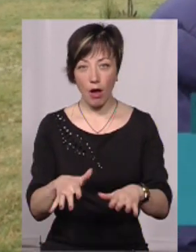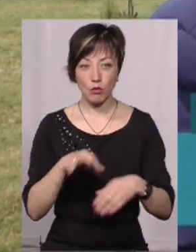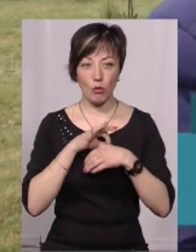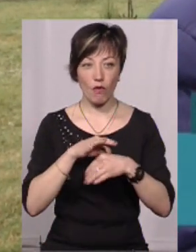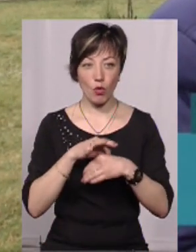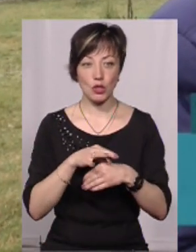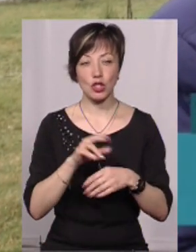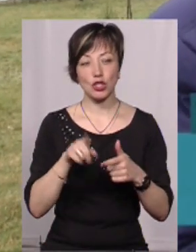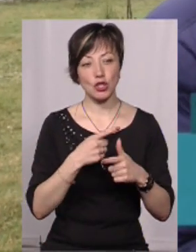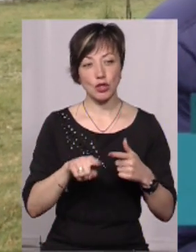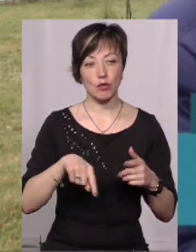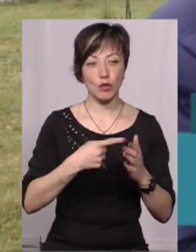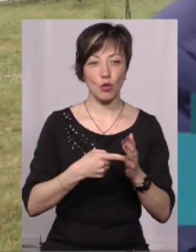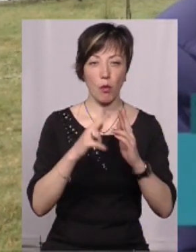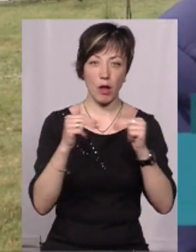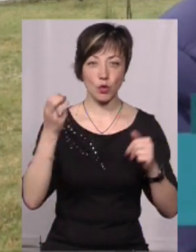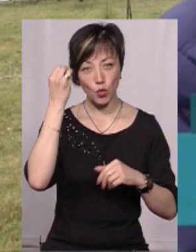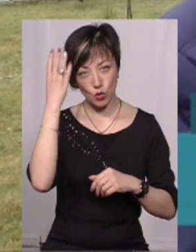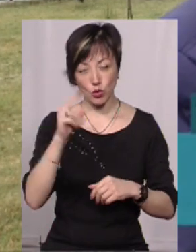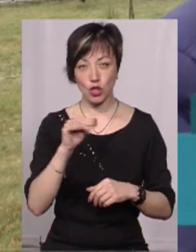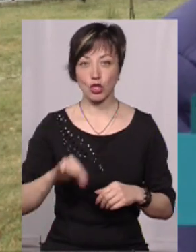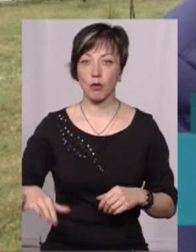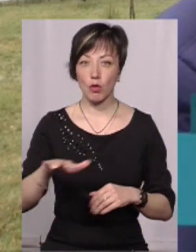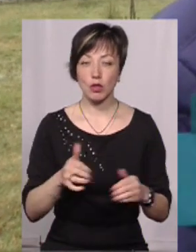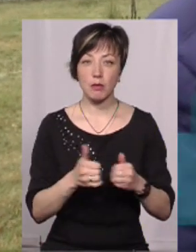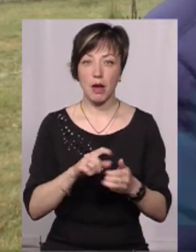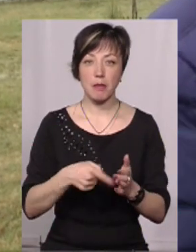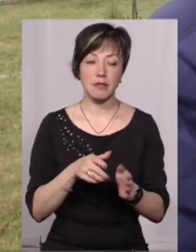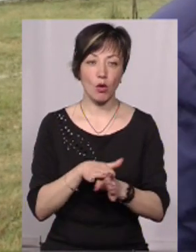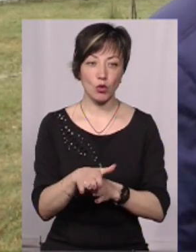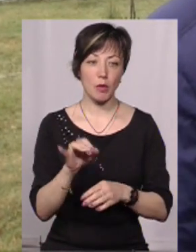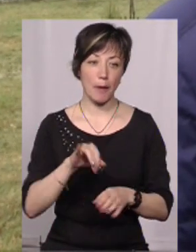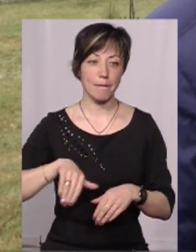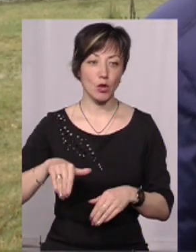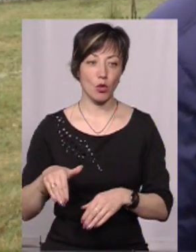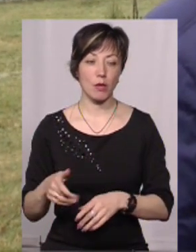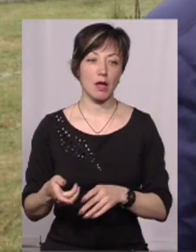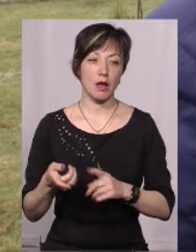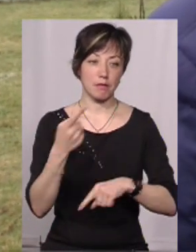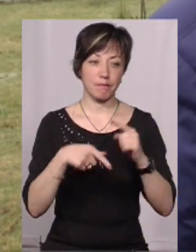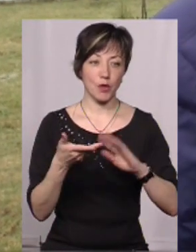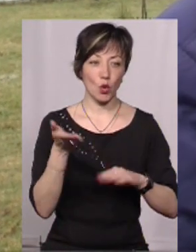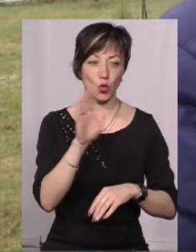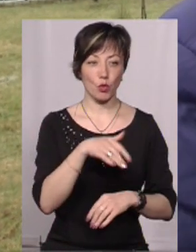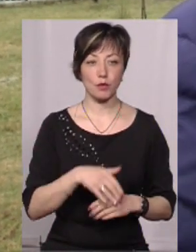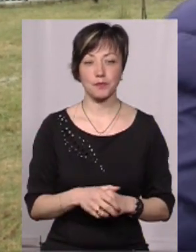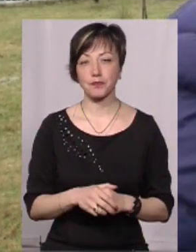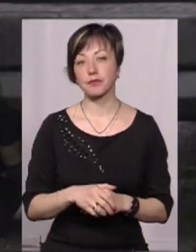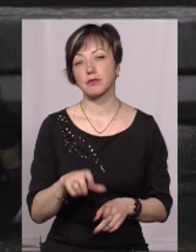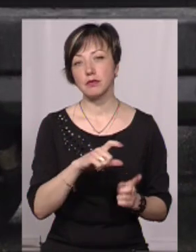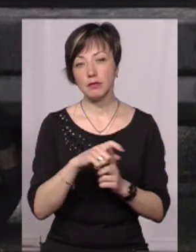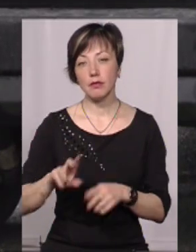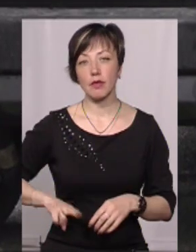проводяться чи то в міському палиці культури, чи то на площі біля місьвіконкому, і потім відвозимо додому. За словами Миколи Паламарчука,